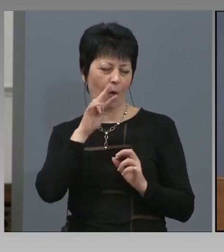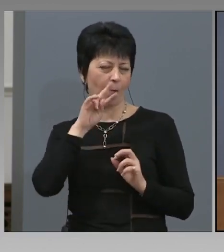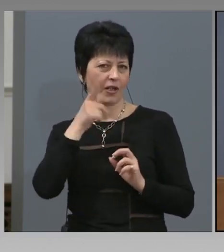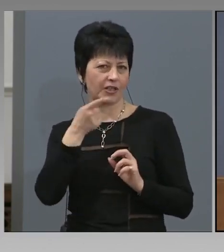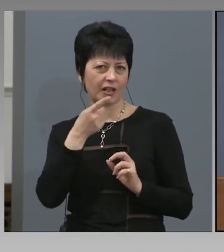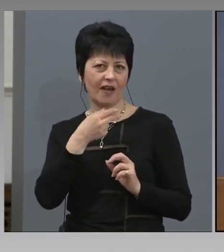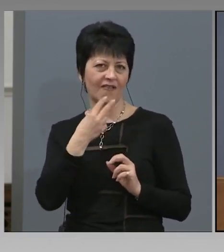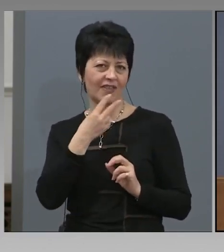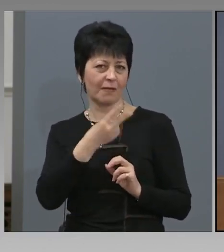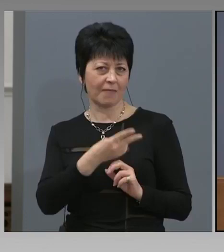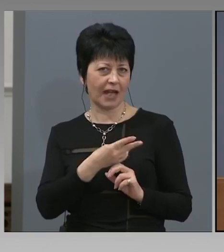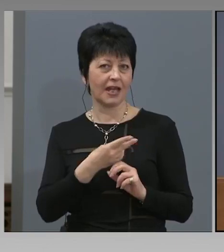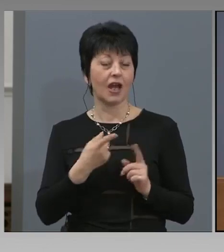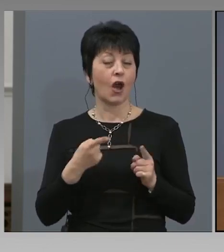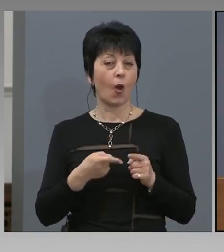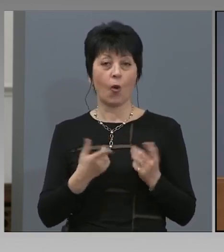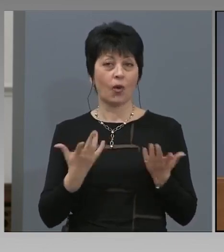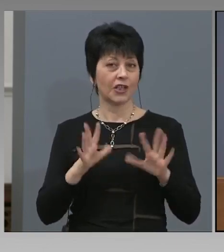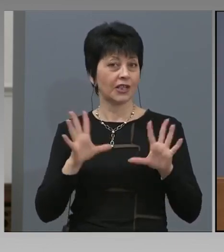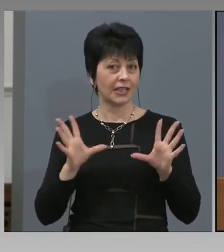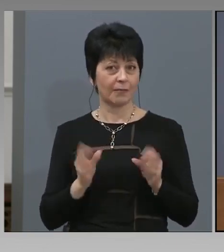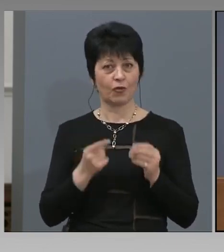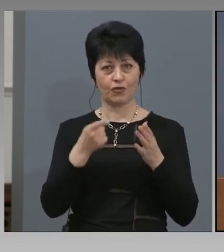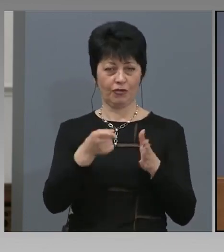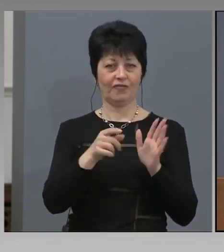приложението, от когато още заработи или вече е в сила?